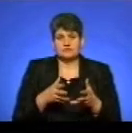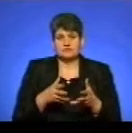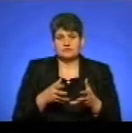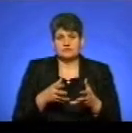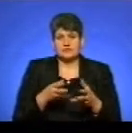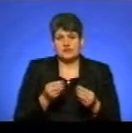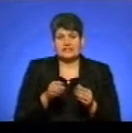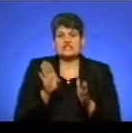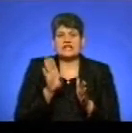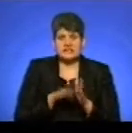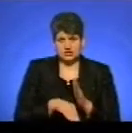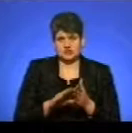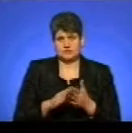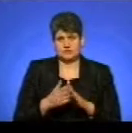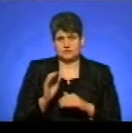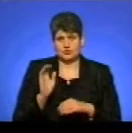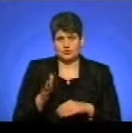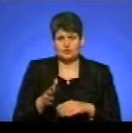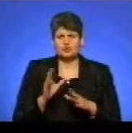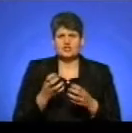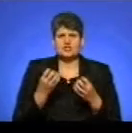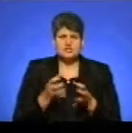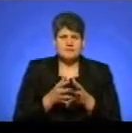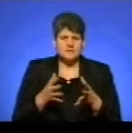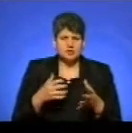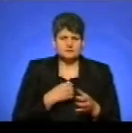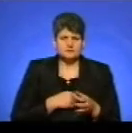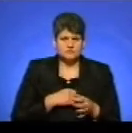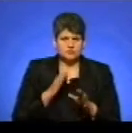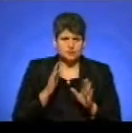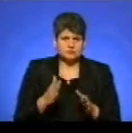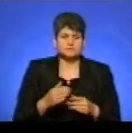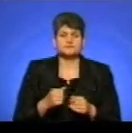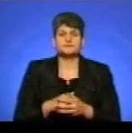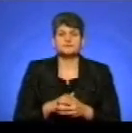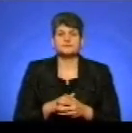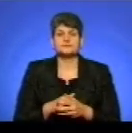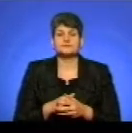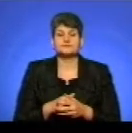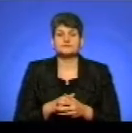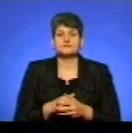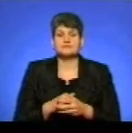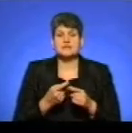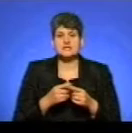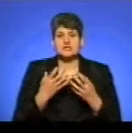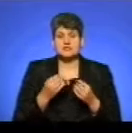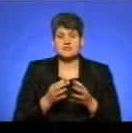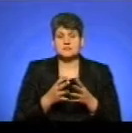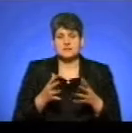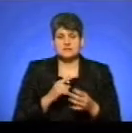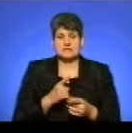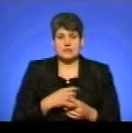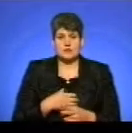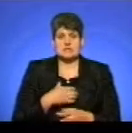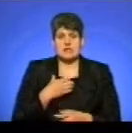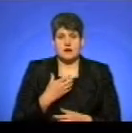Тобто, загресувати більше кривдника, наприклад, і це ще більше підсилює цей страх.